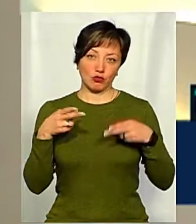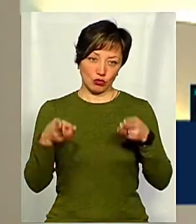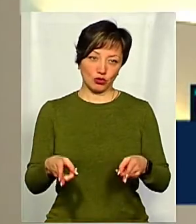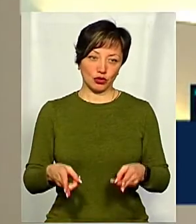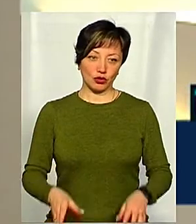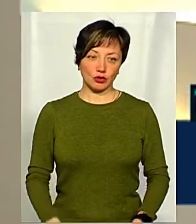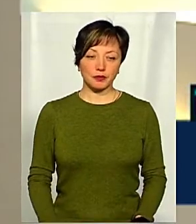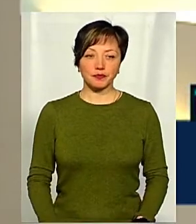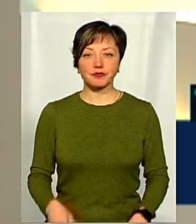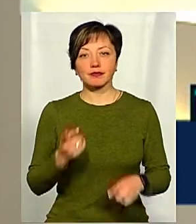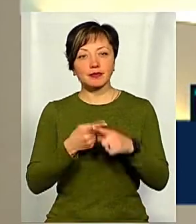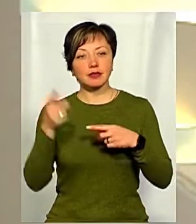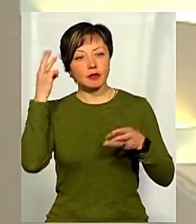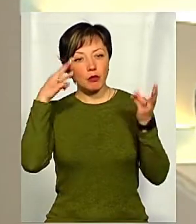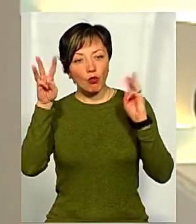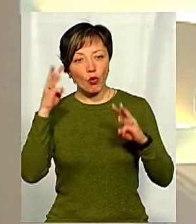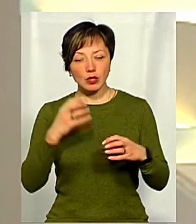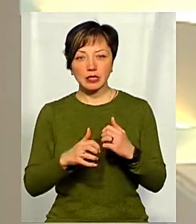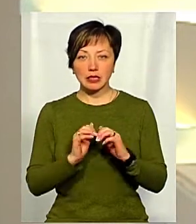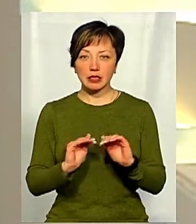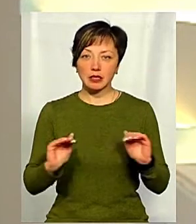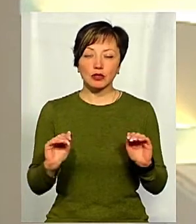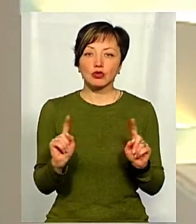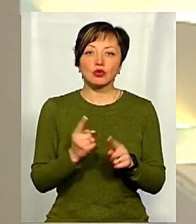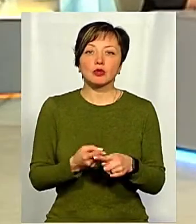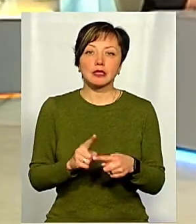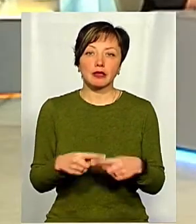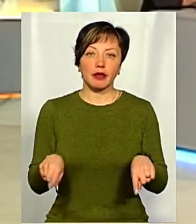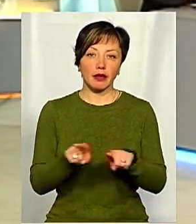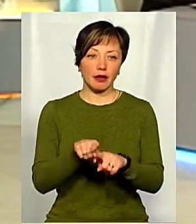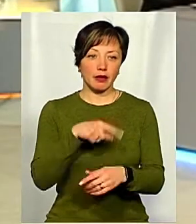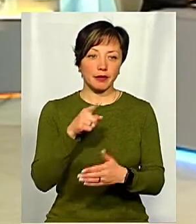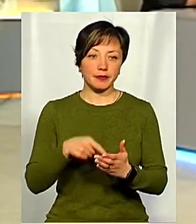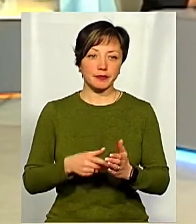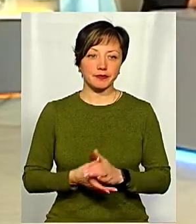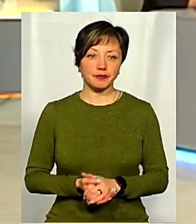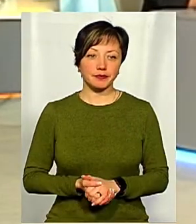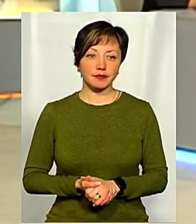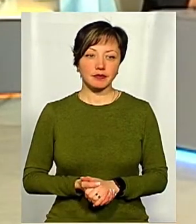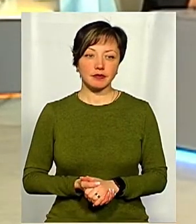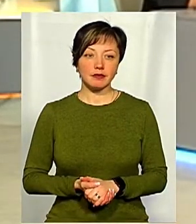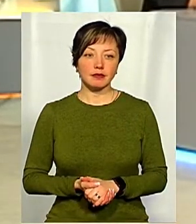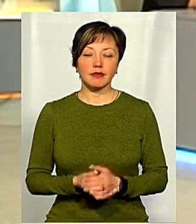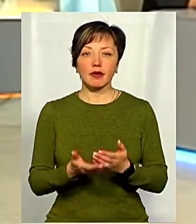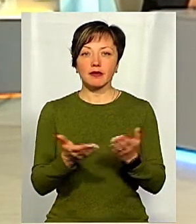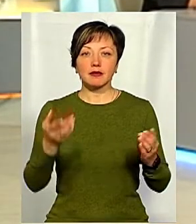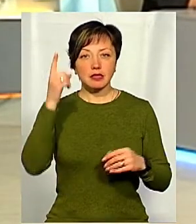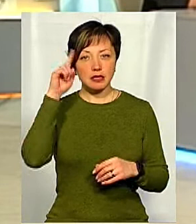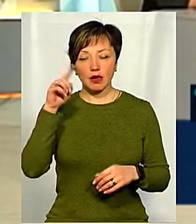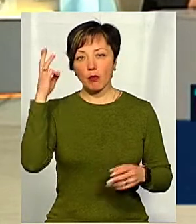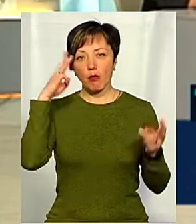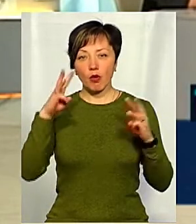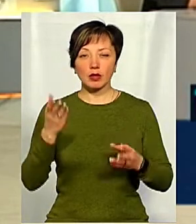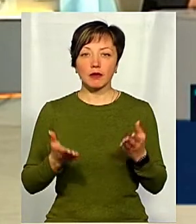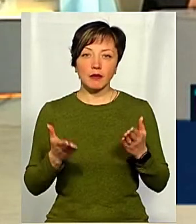якась мода серед підлітків, чи що це таке, крім того, що ви сказали? Знаєте, тут мода,